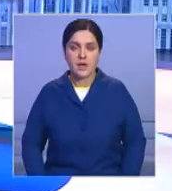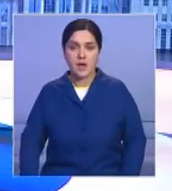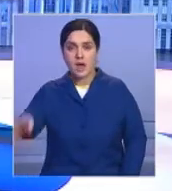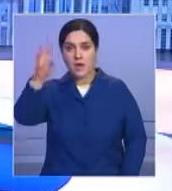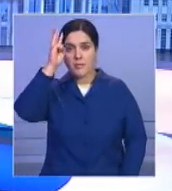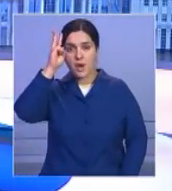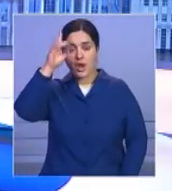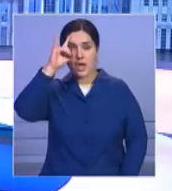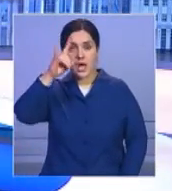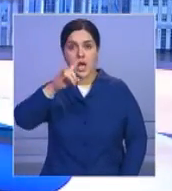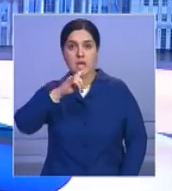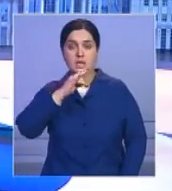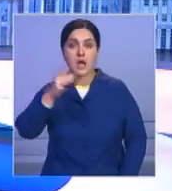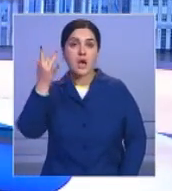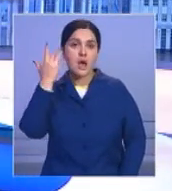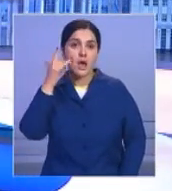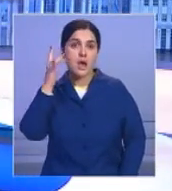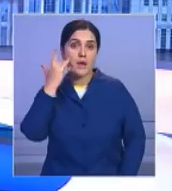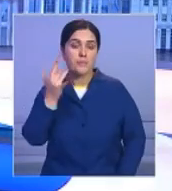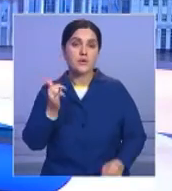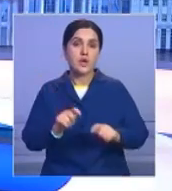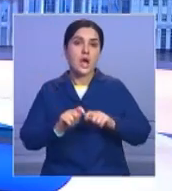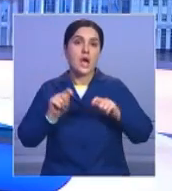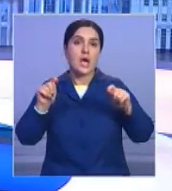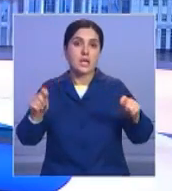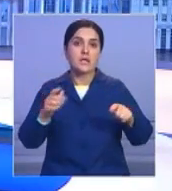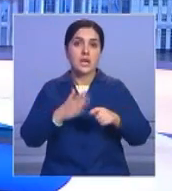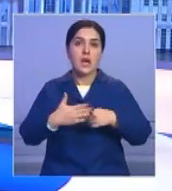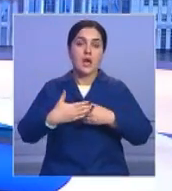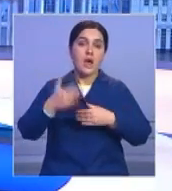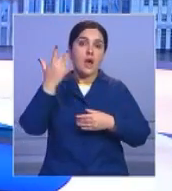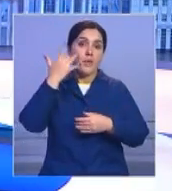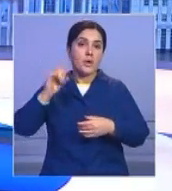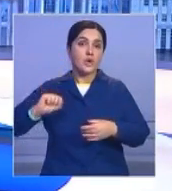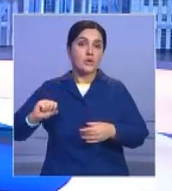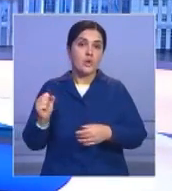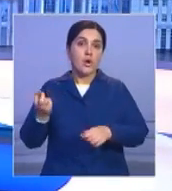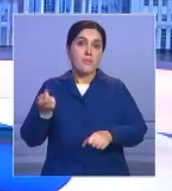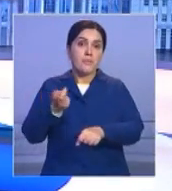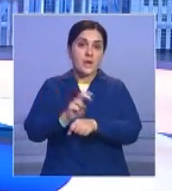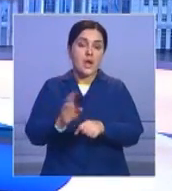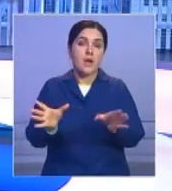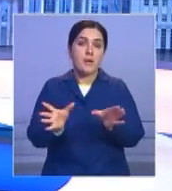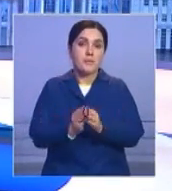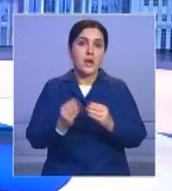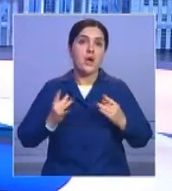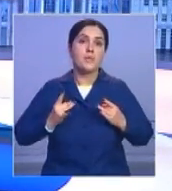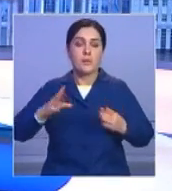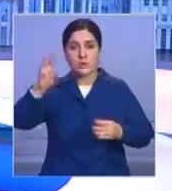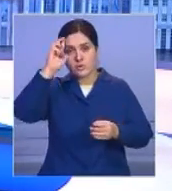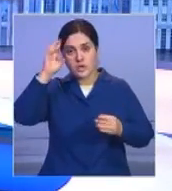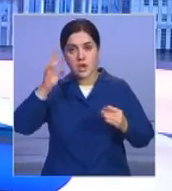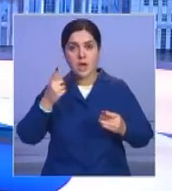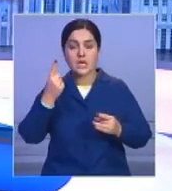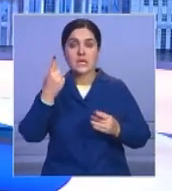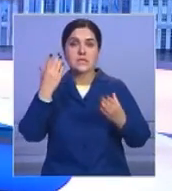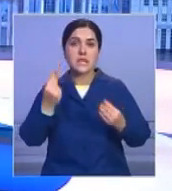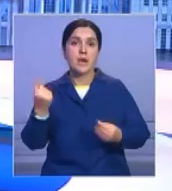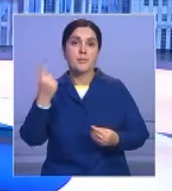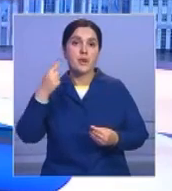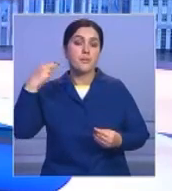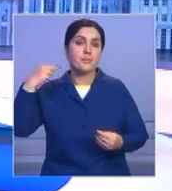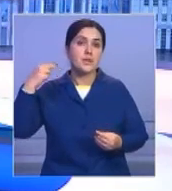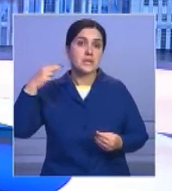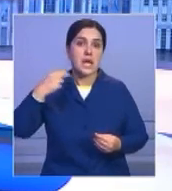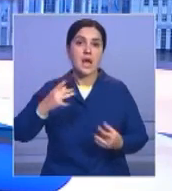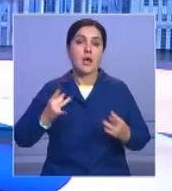Посольство Казахстана в Вашингтоне распахнуло двери для американских друзей, которые пришли вместе отпраздновать государственный праздник – День первого президента